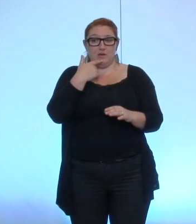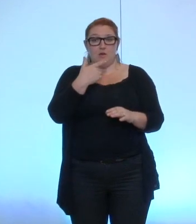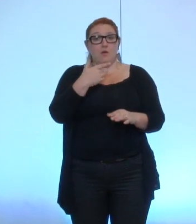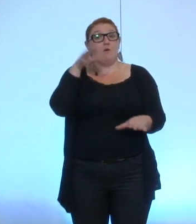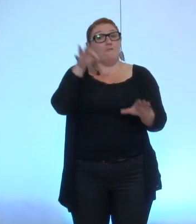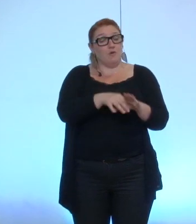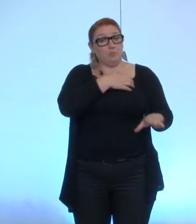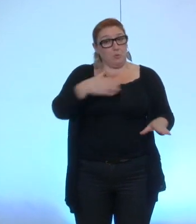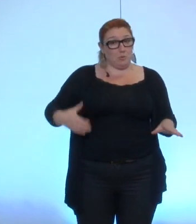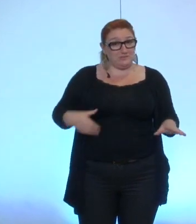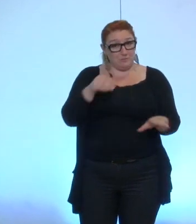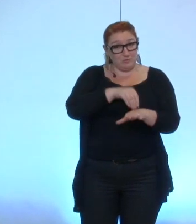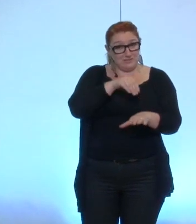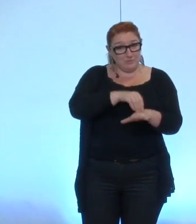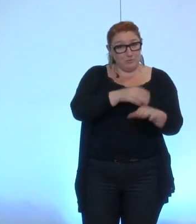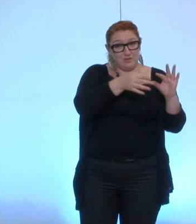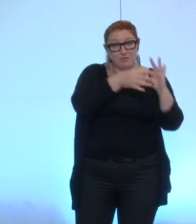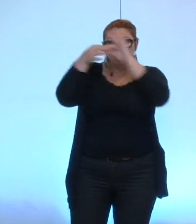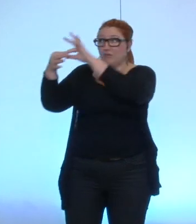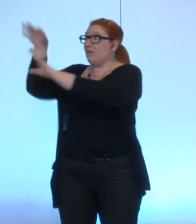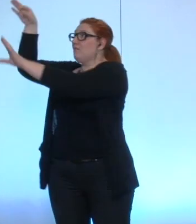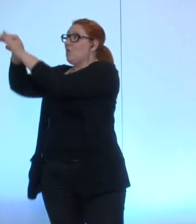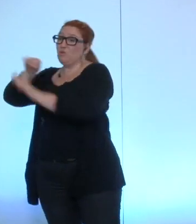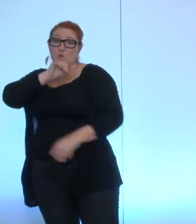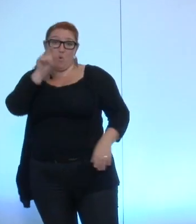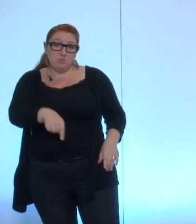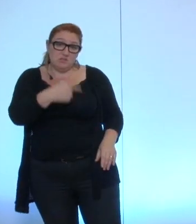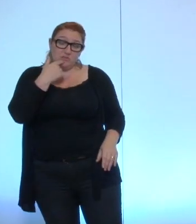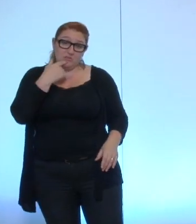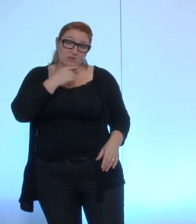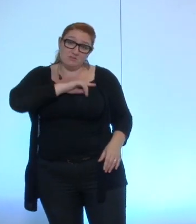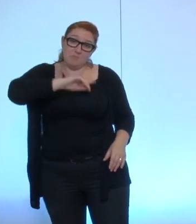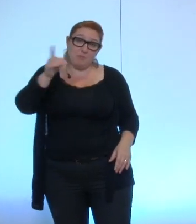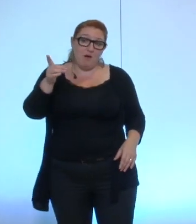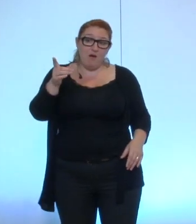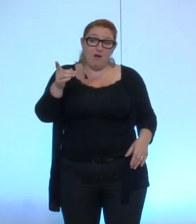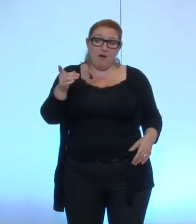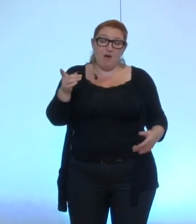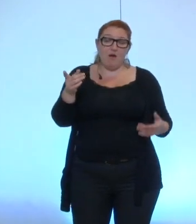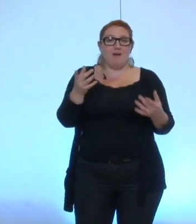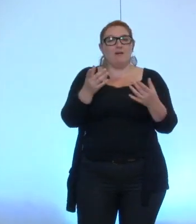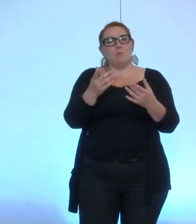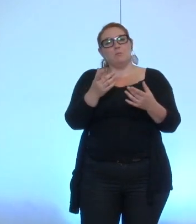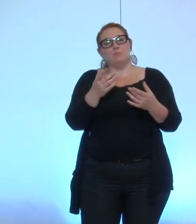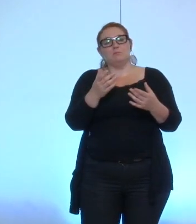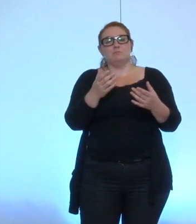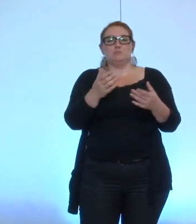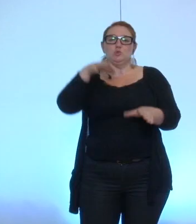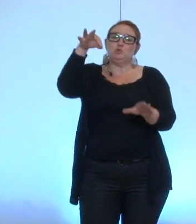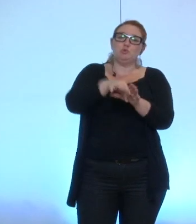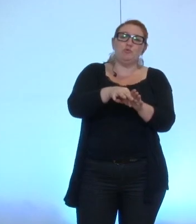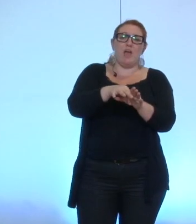de voter pour ces conseillers communautaires donc ce n'est pas à proprement parler une élection au suffrage universel et pourtant